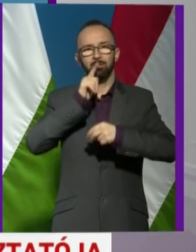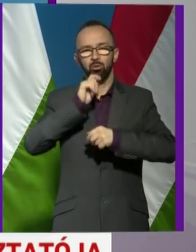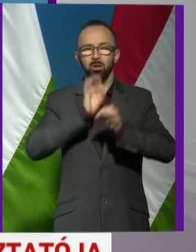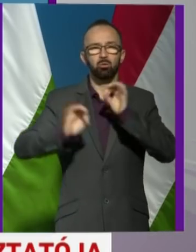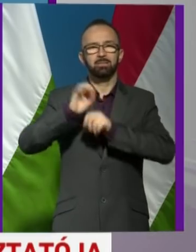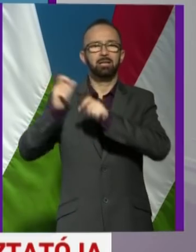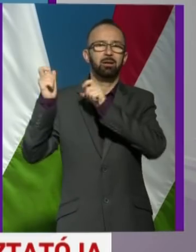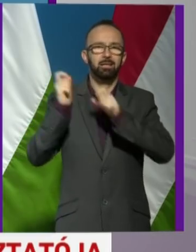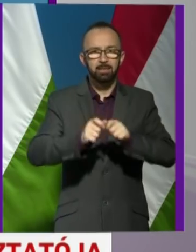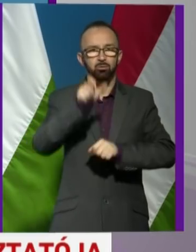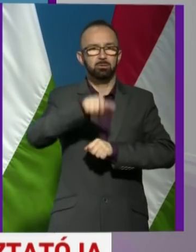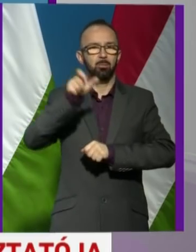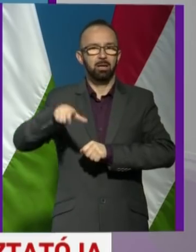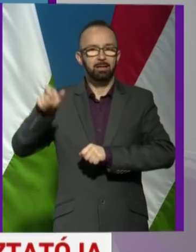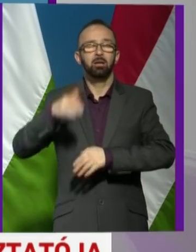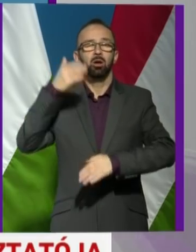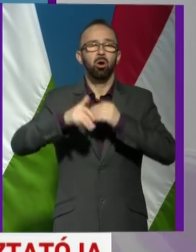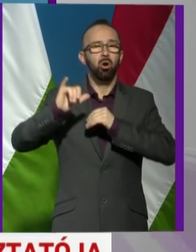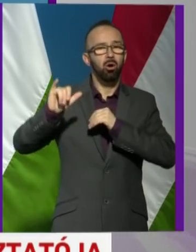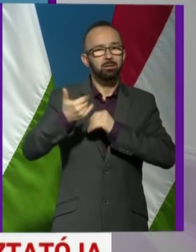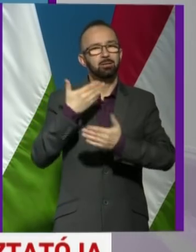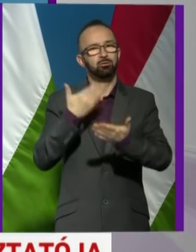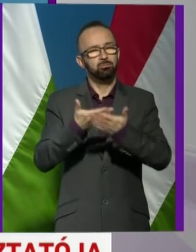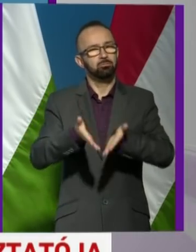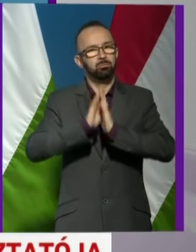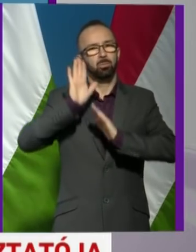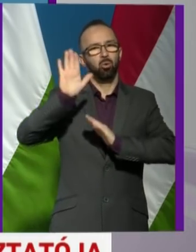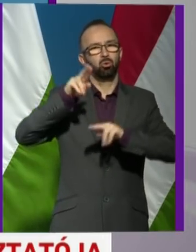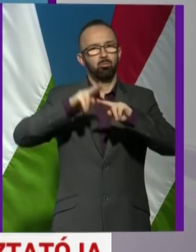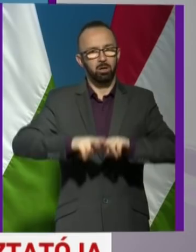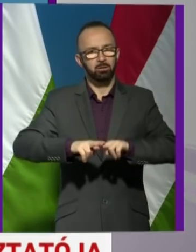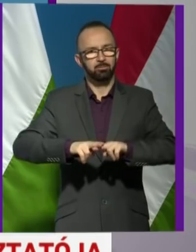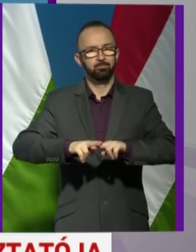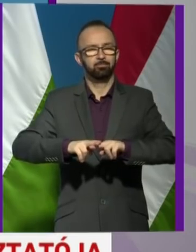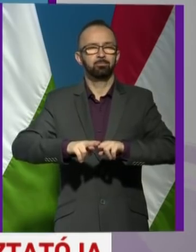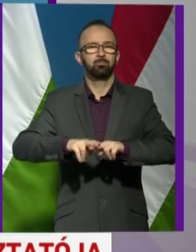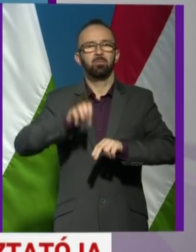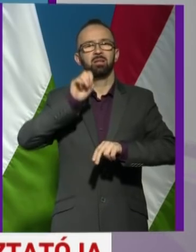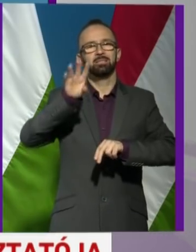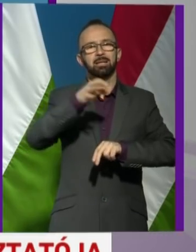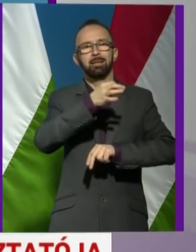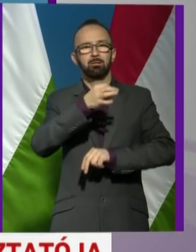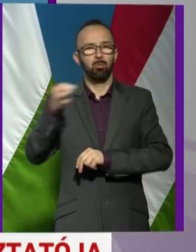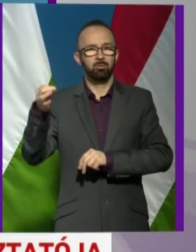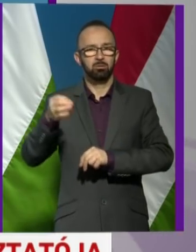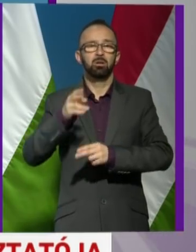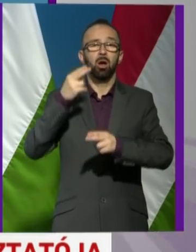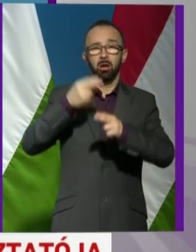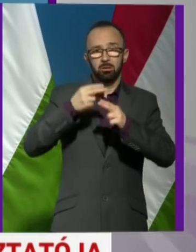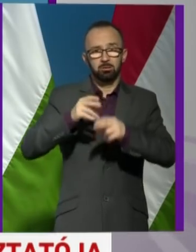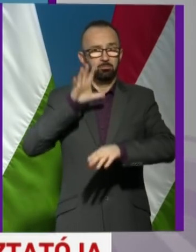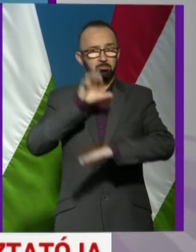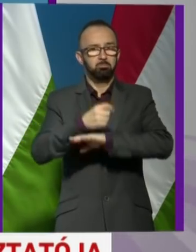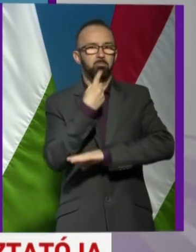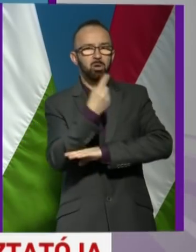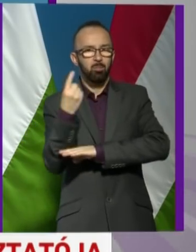belépő személyeket, addig is tartózkodjanak otthon, maradjanak otthon 14 napig, és ha tüneteket észlelnek